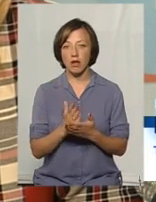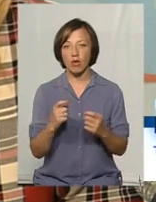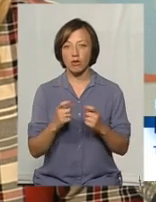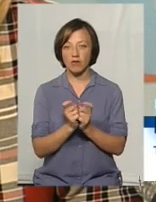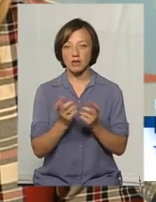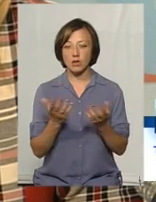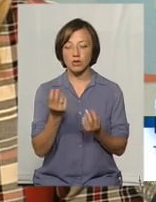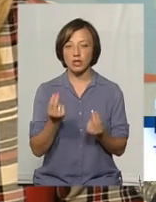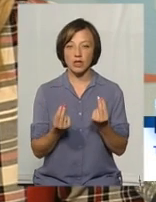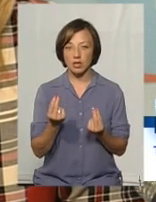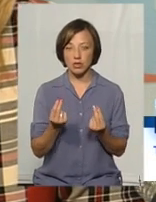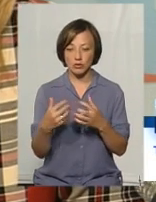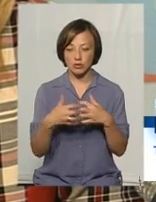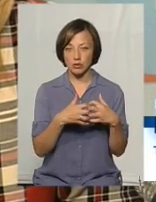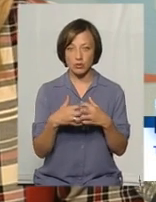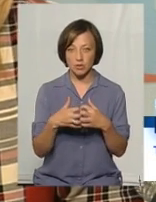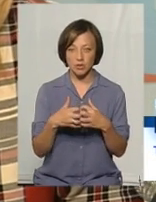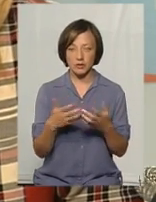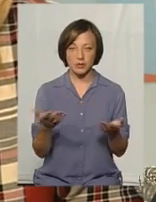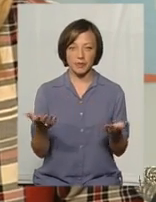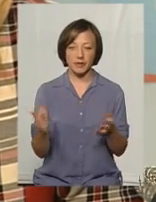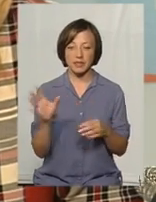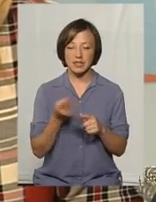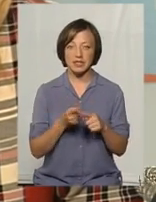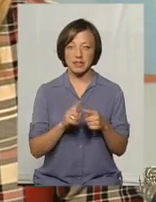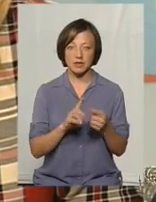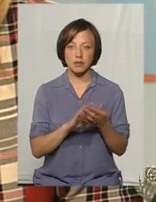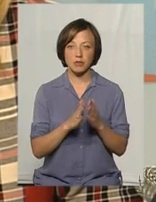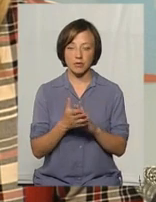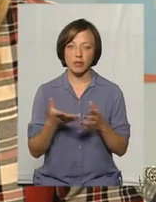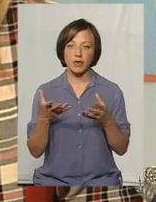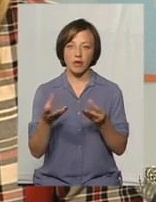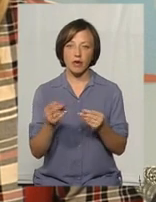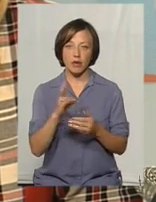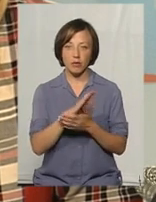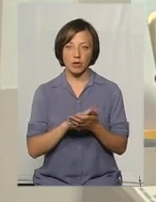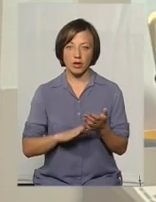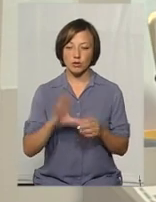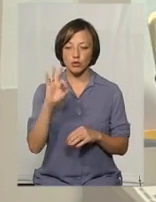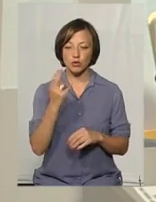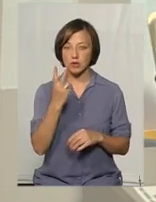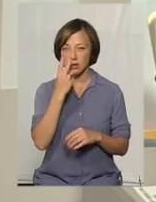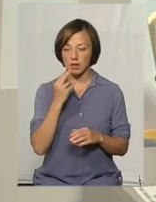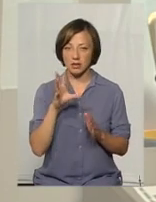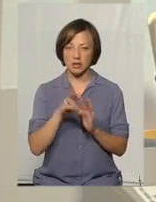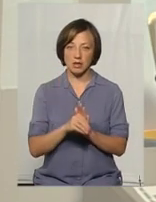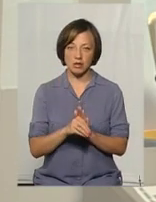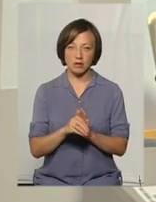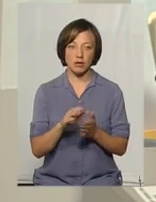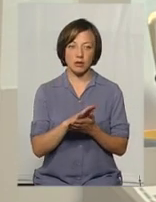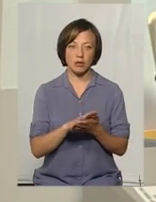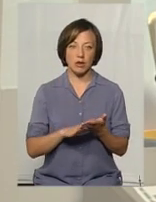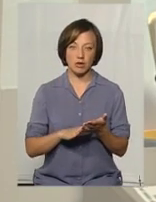за якусь іграшку з однолітками. Всі ці аспекти впливають на її подальшу соціалізацію і на подальше її